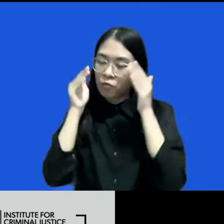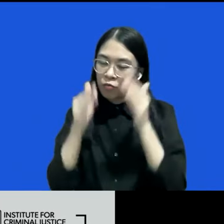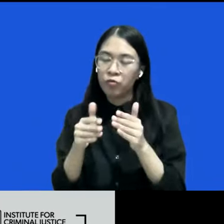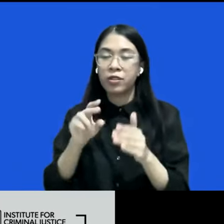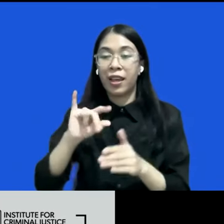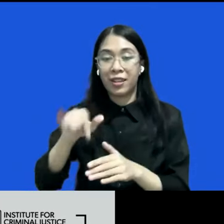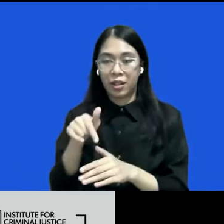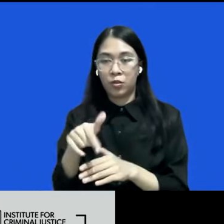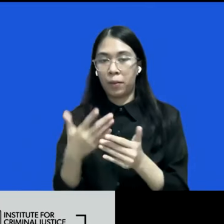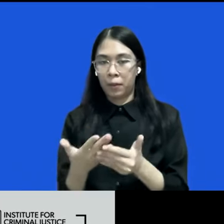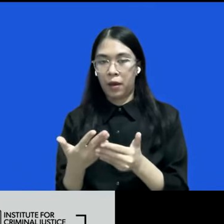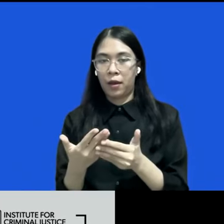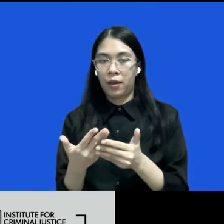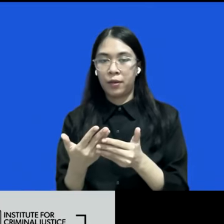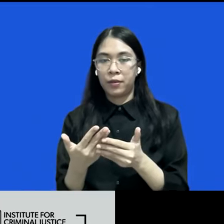ya ketika dia